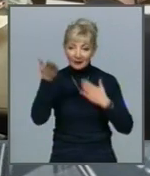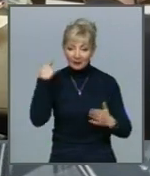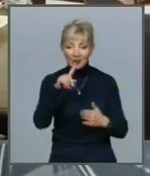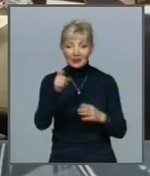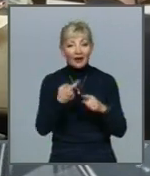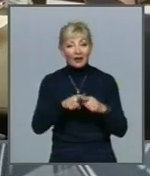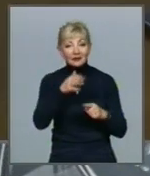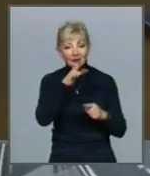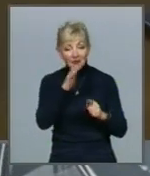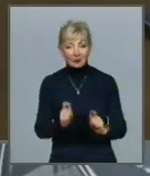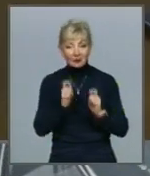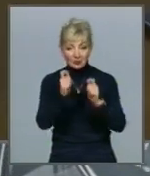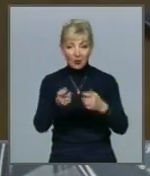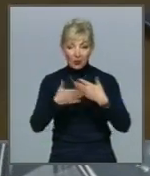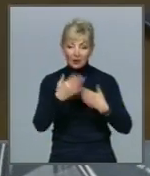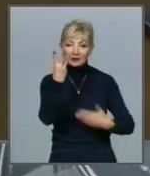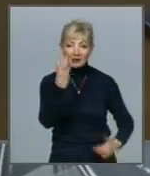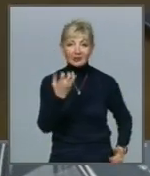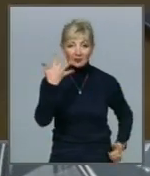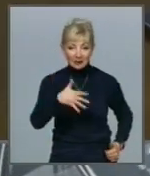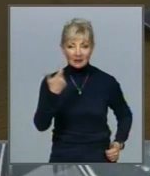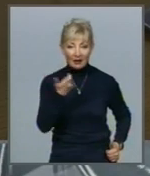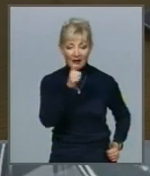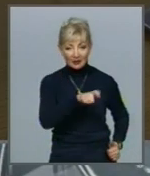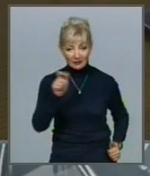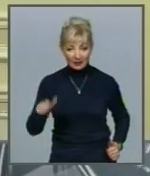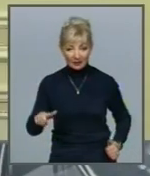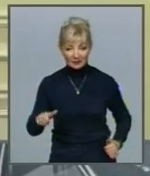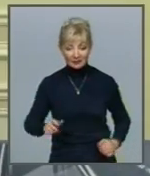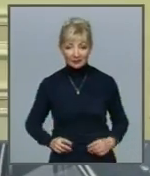цей час її присудили близько 350 харків'янам